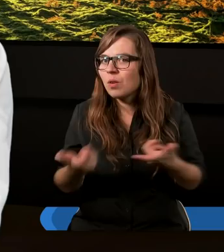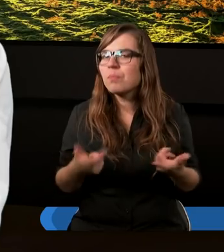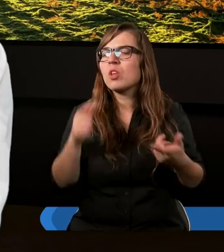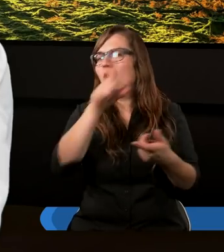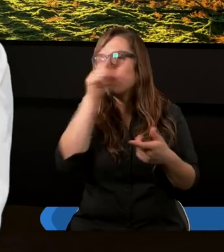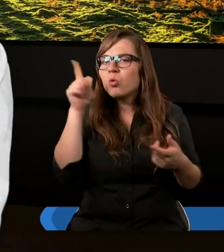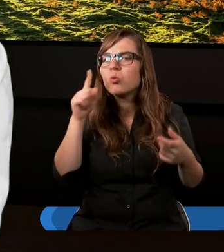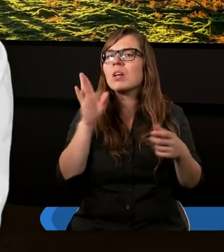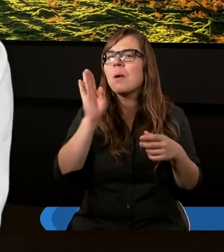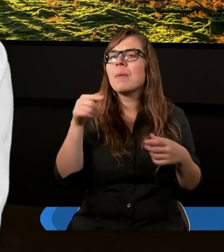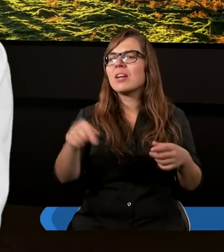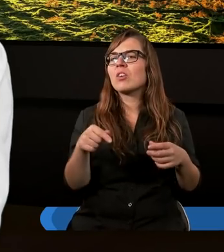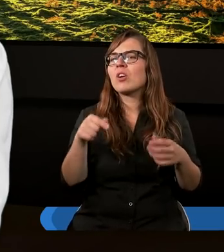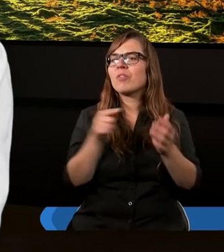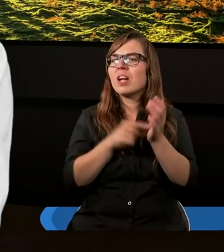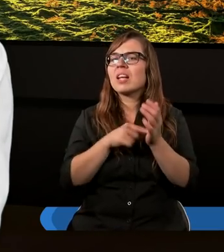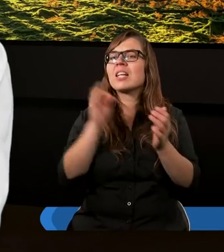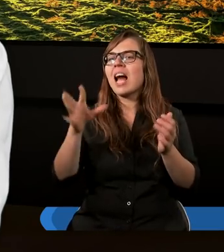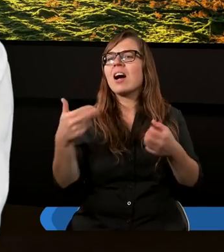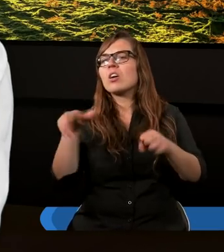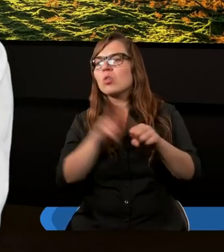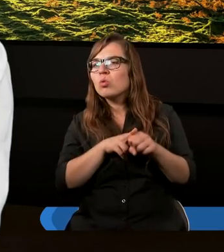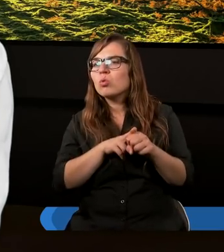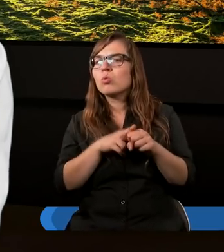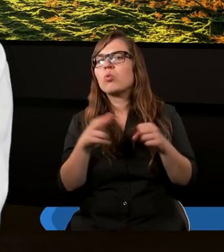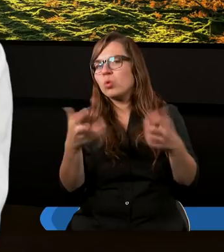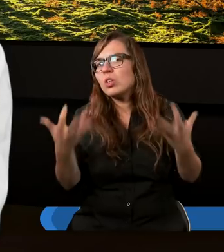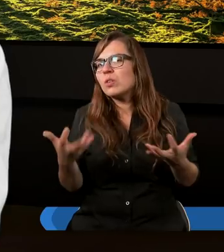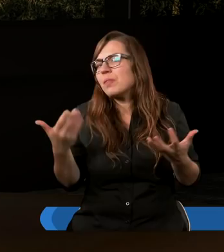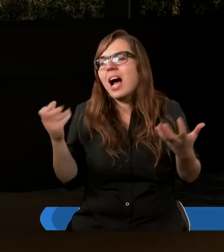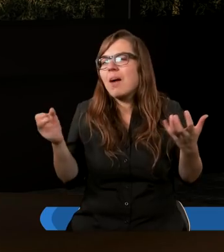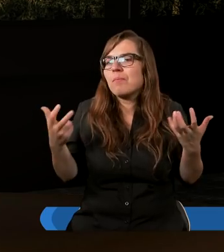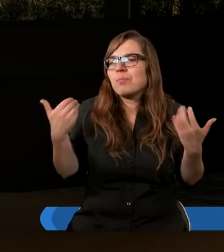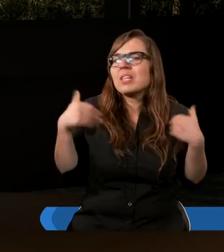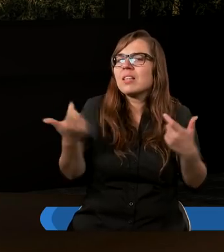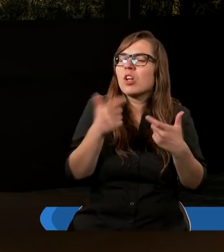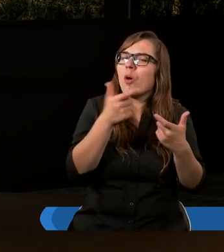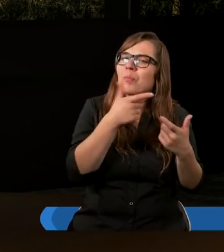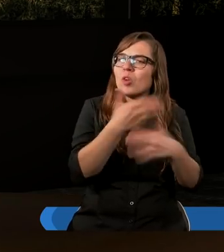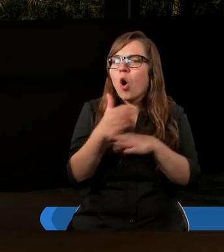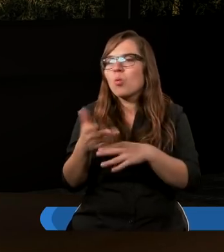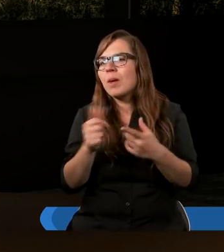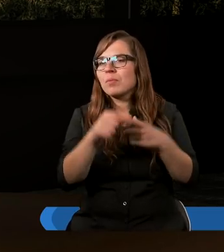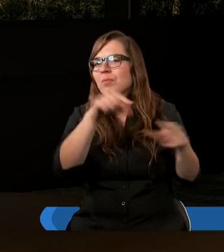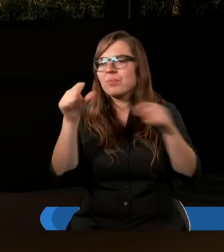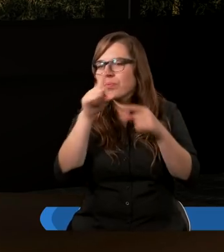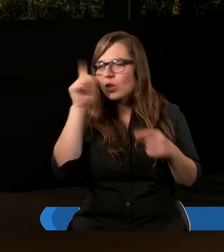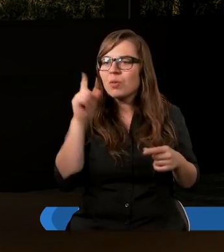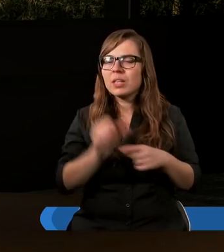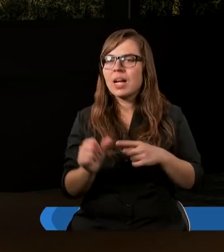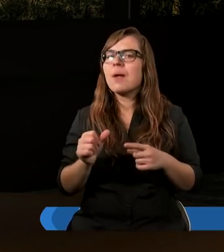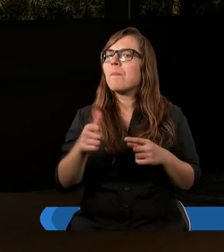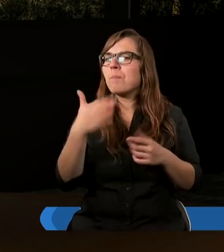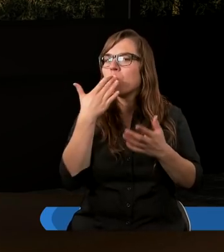ludzie, którzy będą za nimi szli i znajdą się też tacy, którzy zdecydowanie powiedzą nie. Paweł, tyle, że napomina, to